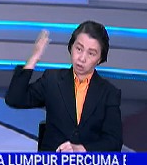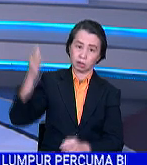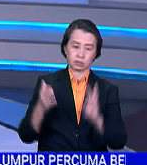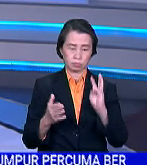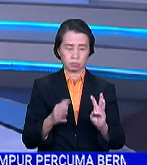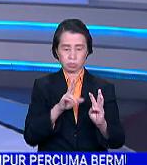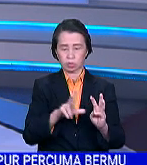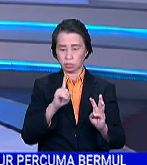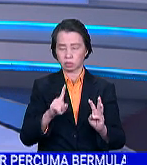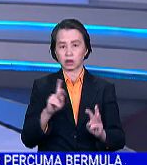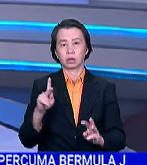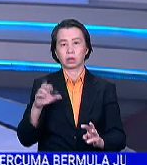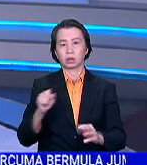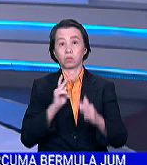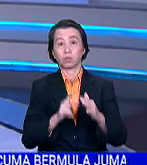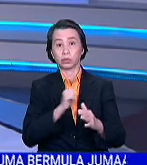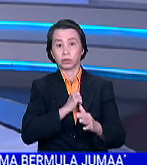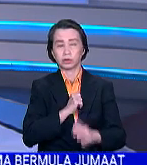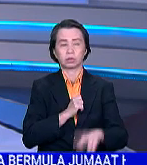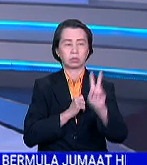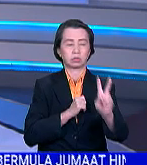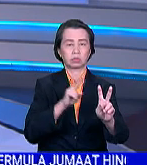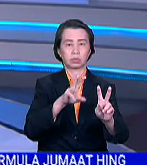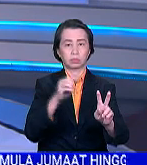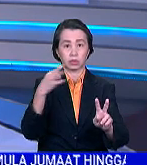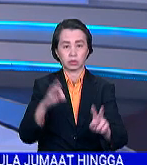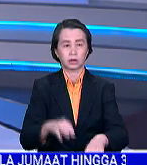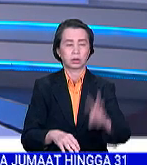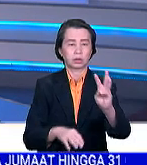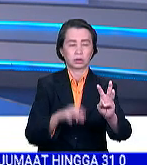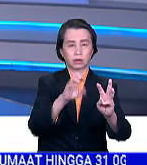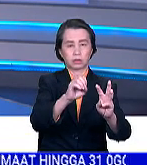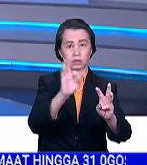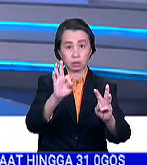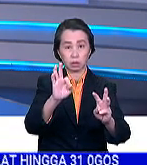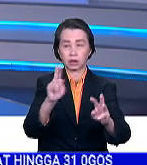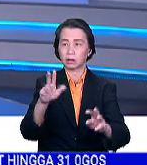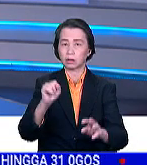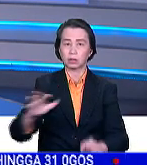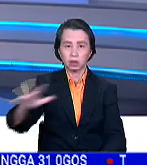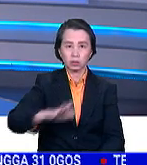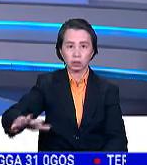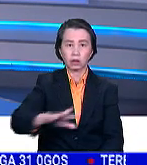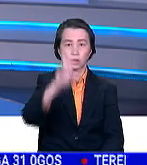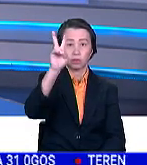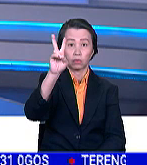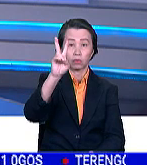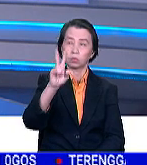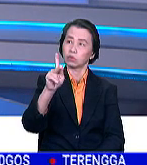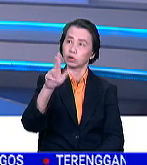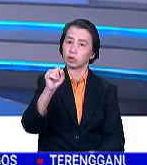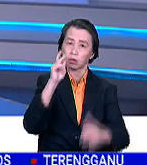631 kes dan 2019, 609 kes. Secara purata, 2 kes bunuh diri